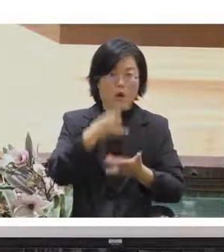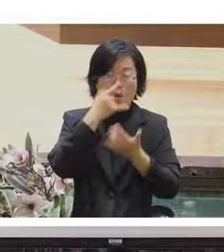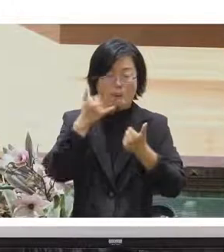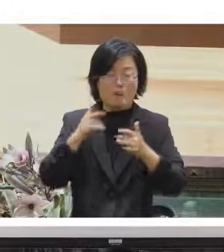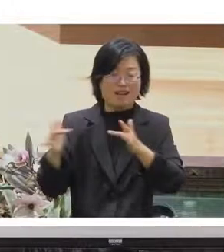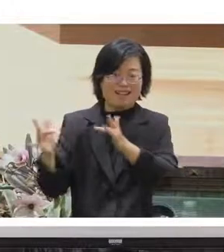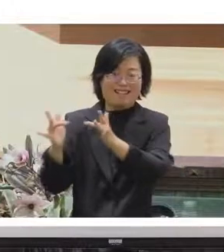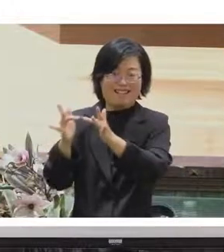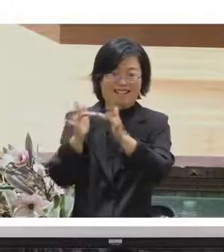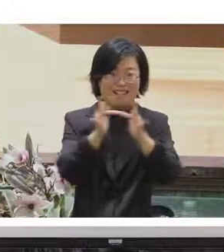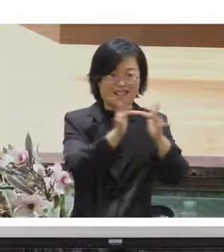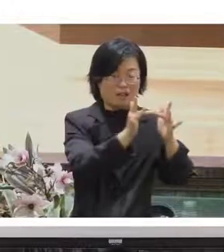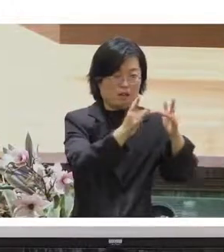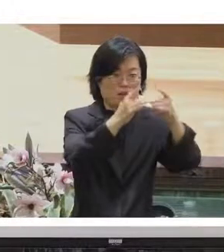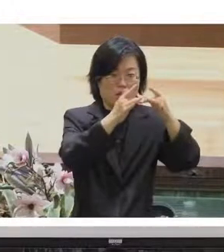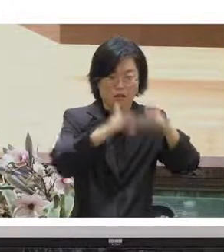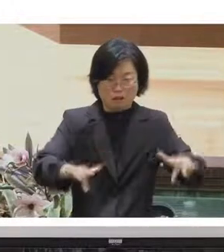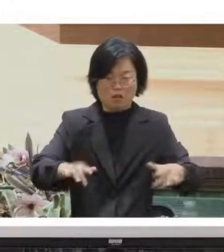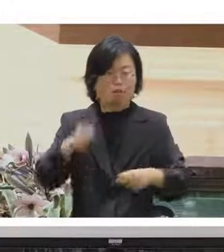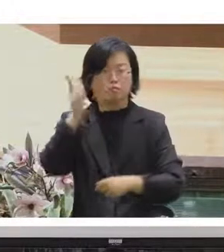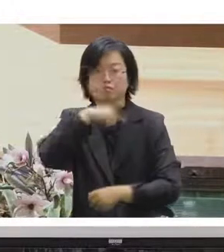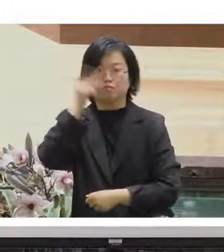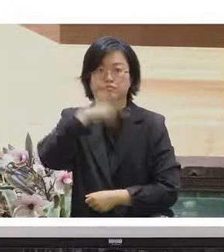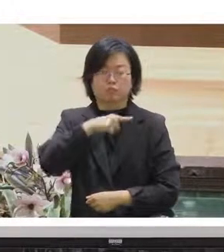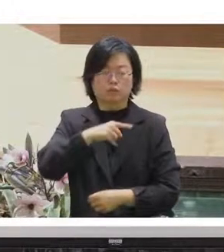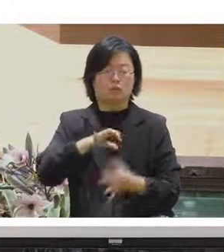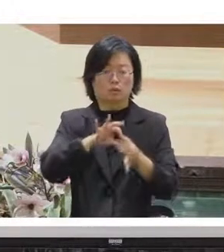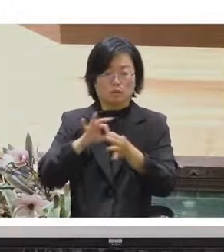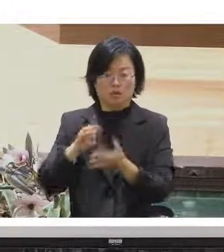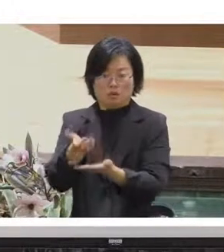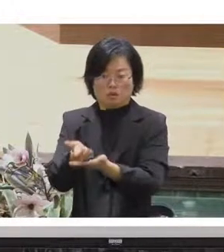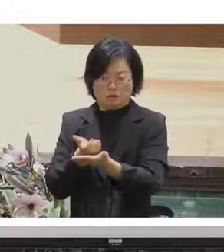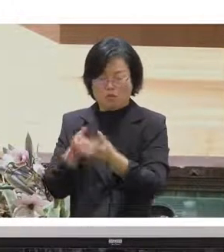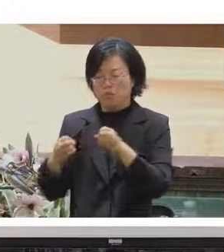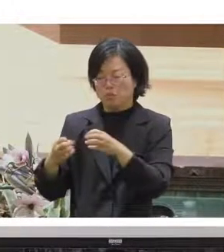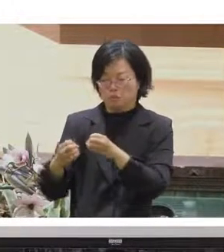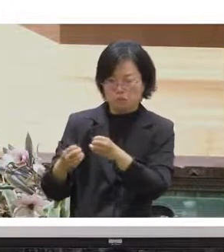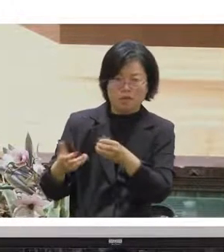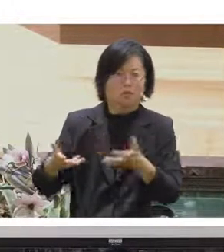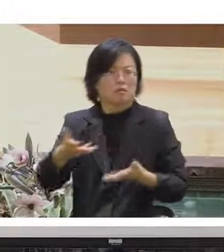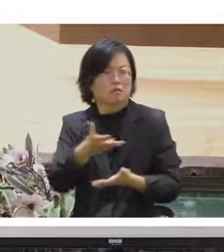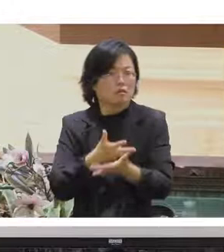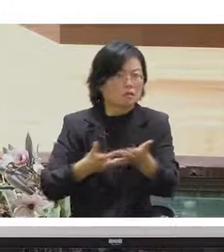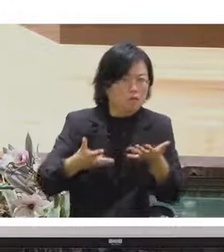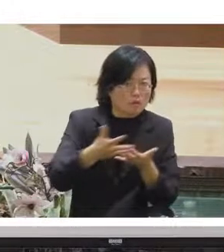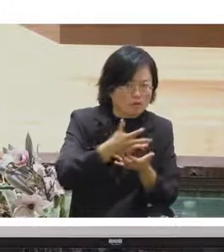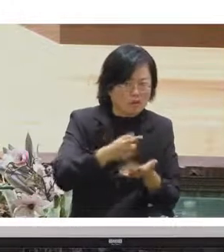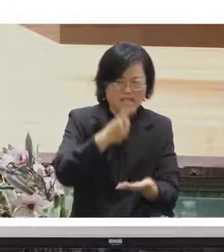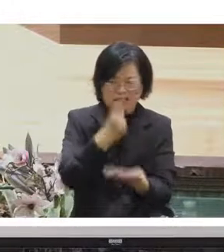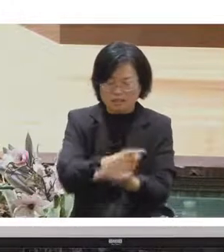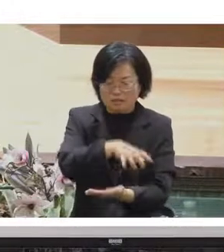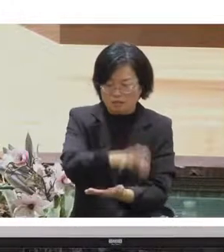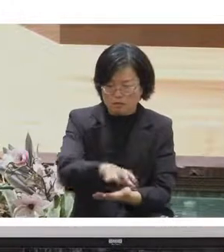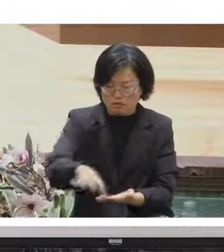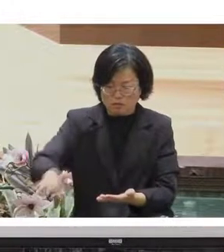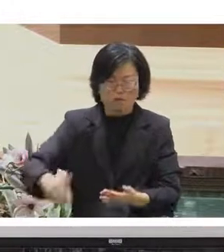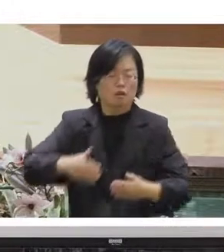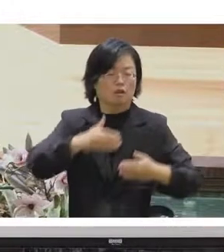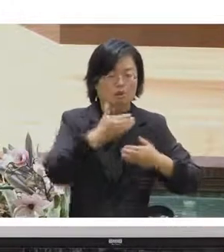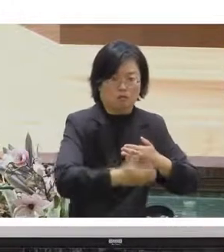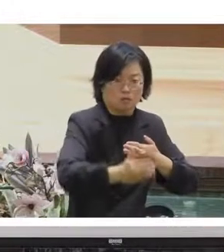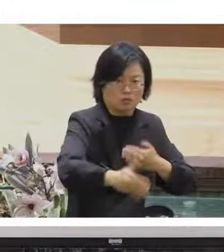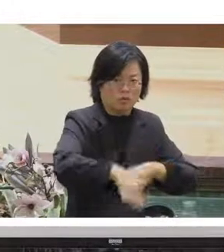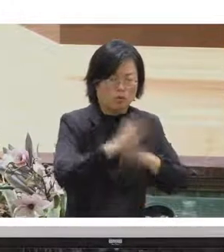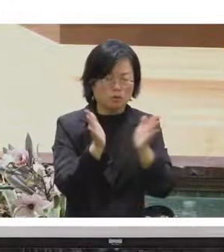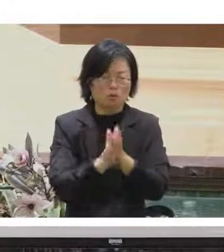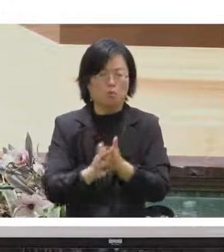所以會有很多事先跟講者協調的地方然後每一個東西都是順過流程每一個東西都是順